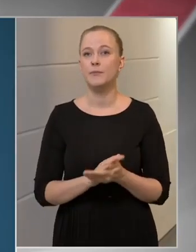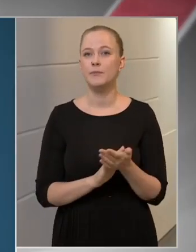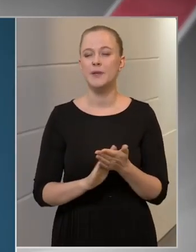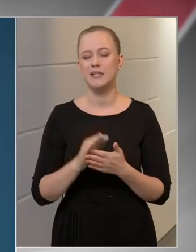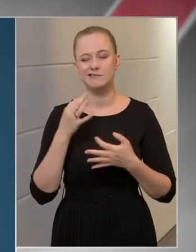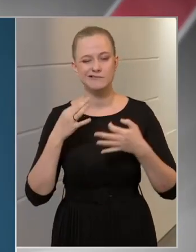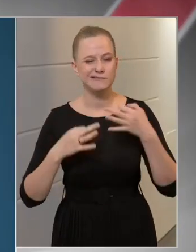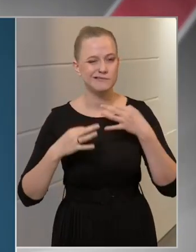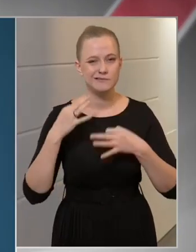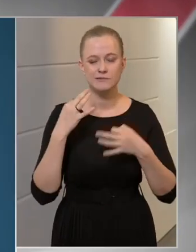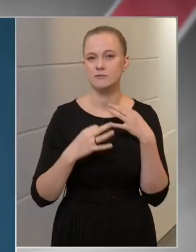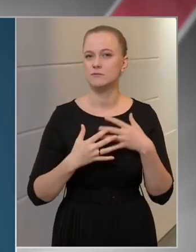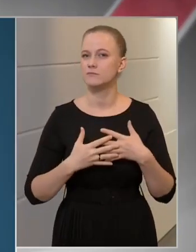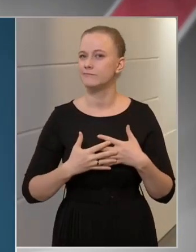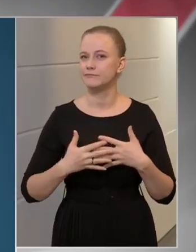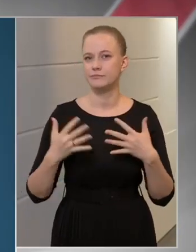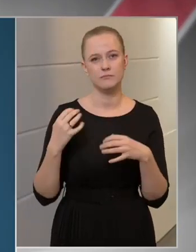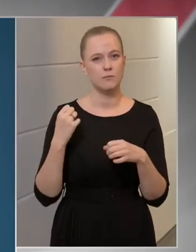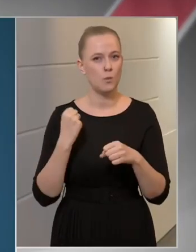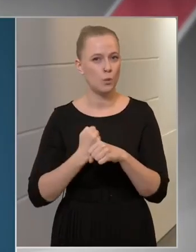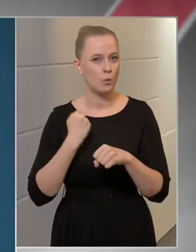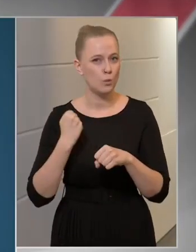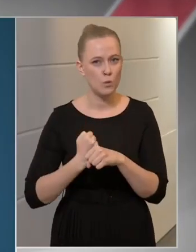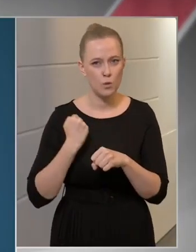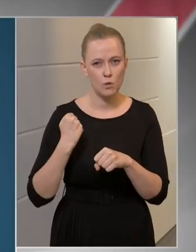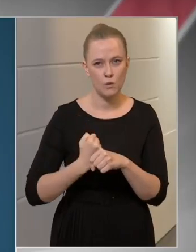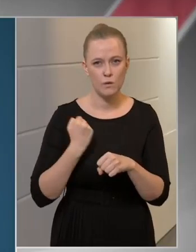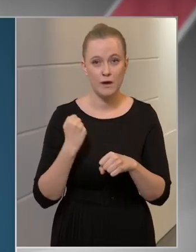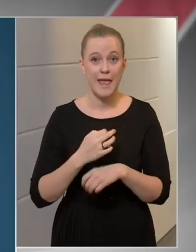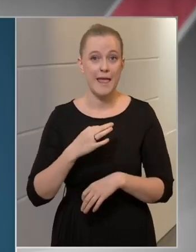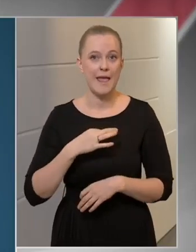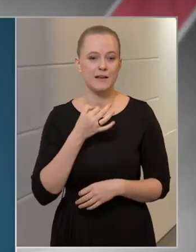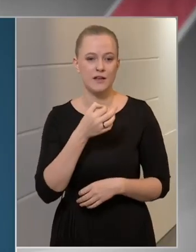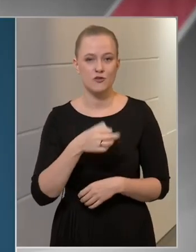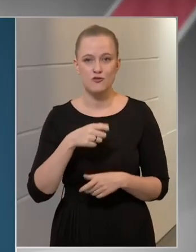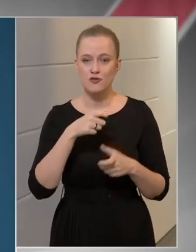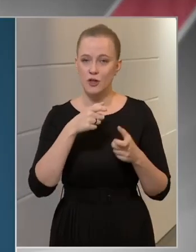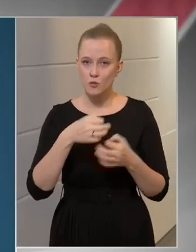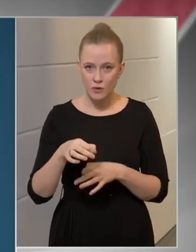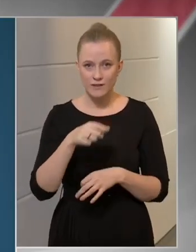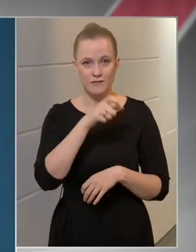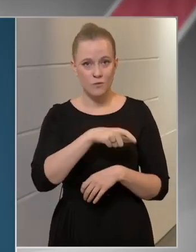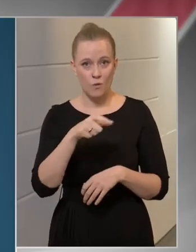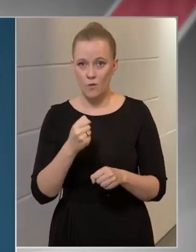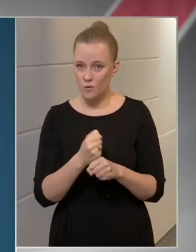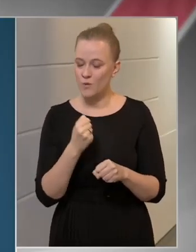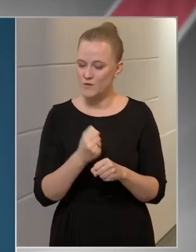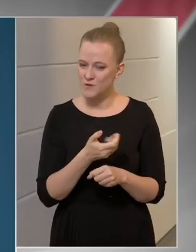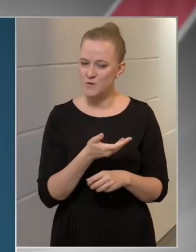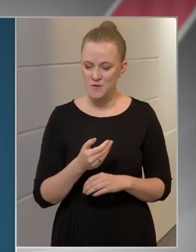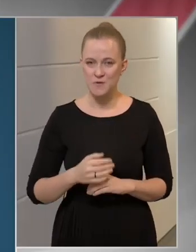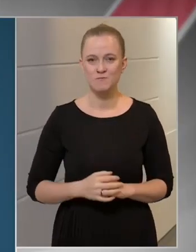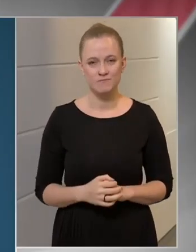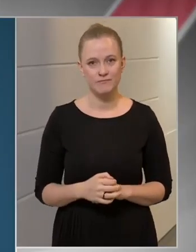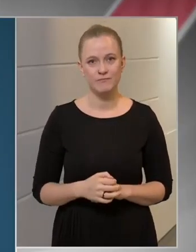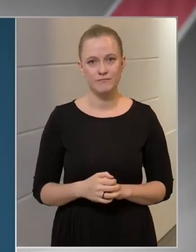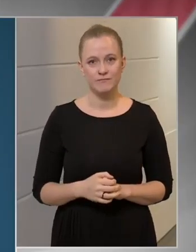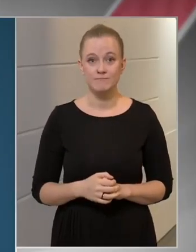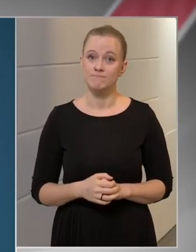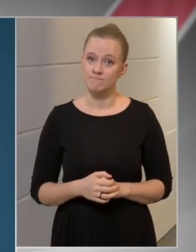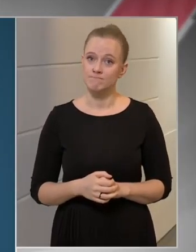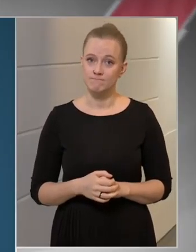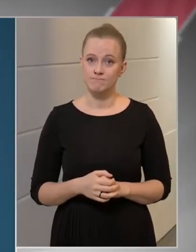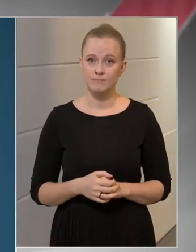megfeszített, nagyszerű munkát végeznek az egészségügyi dolgozók. Én üdvözlöm, hogy az